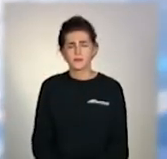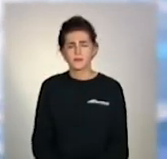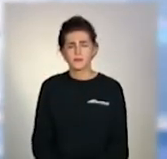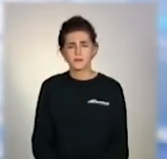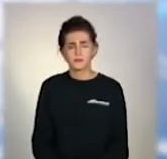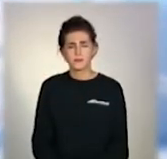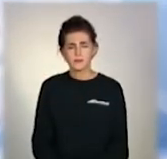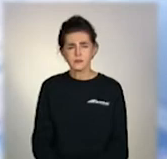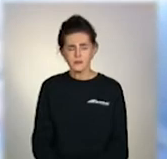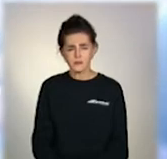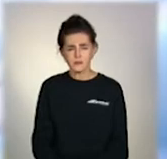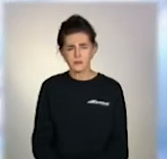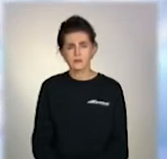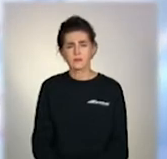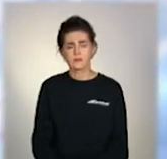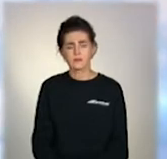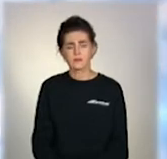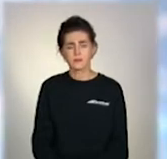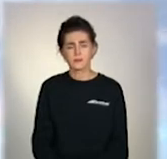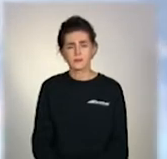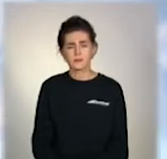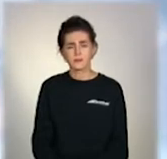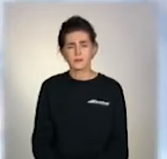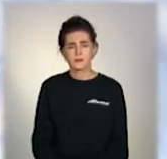606 909.